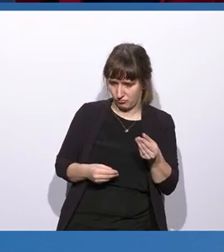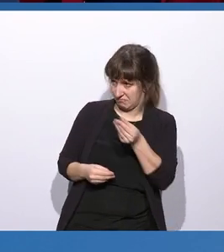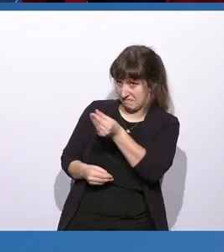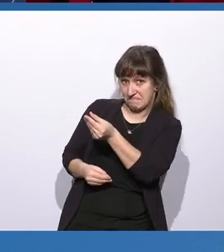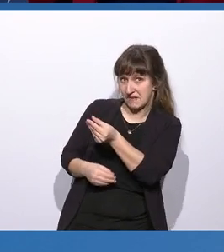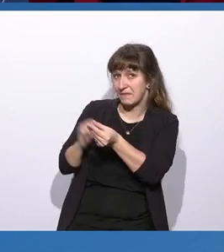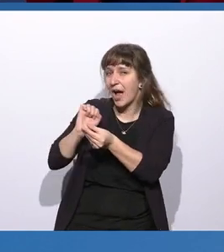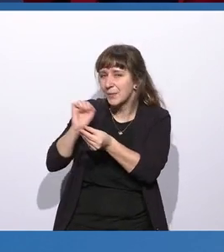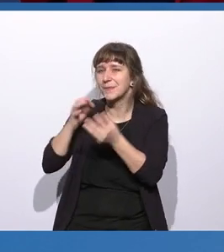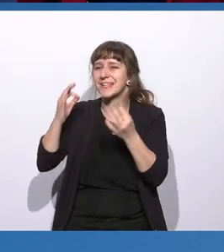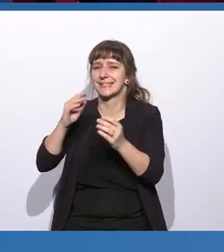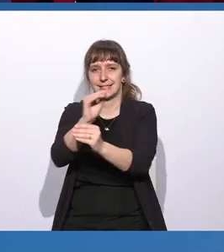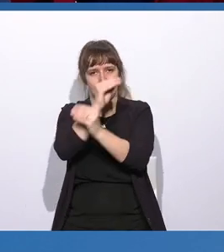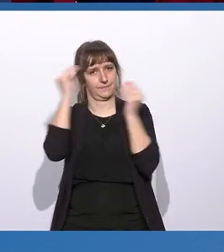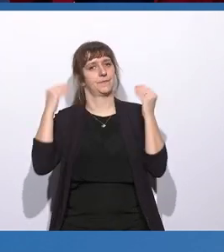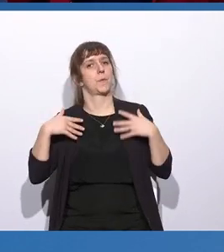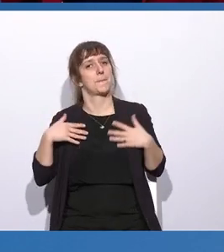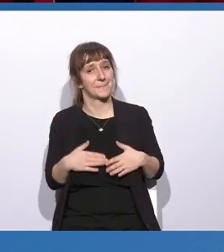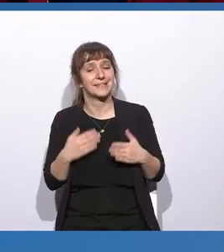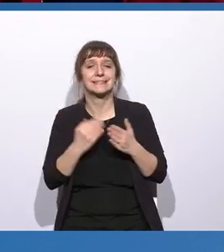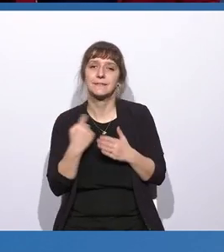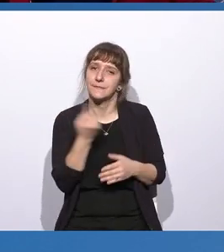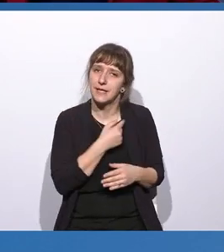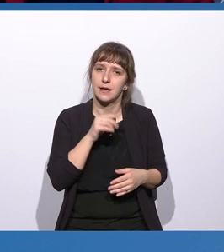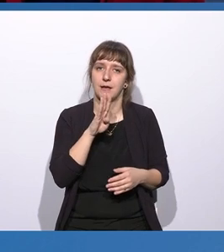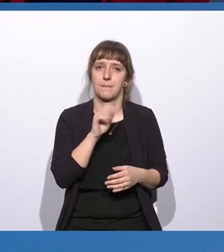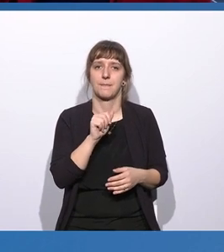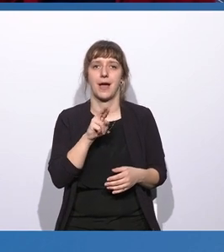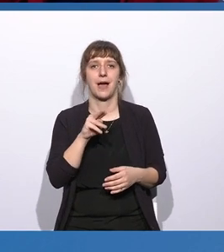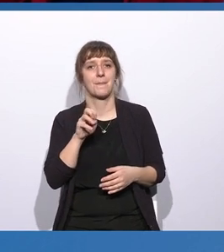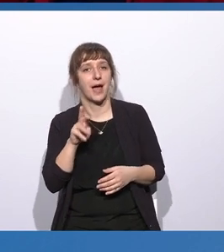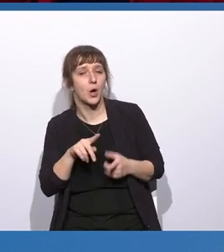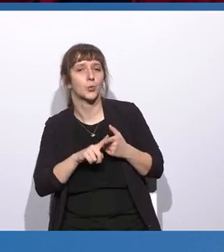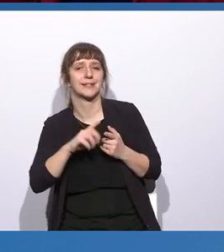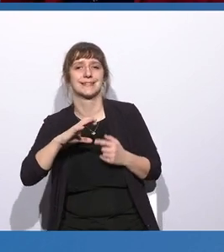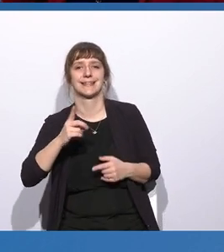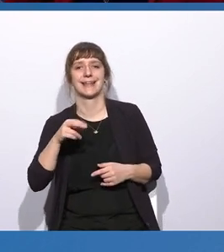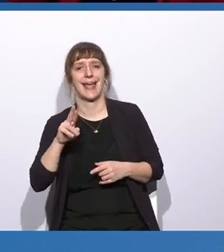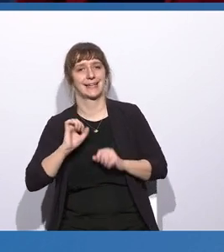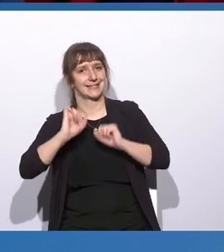Und an dieser Frage unter anderem arbeiten wir in der Barmer und arbeiten wir auch in der CDR-Initiative.